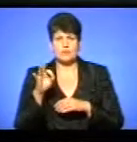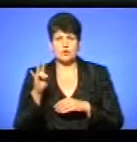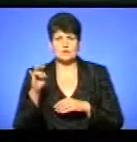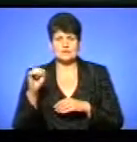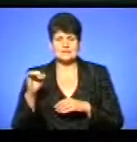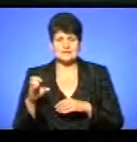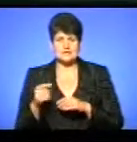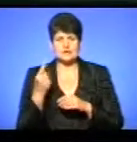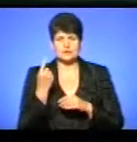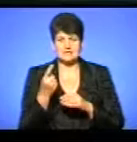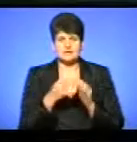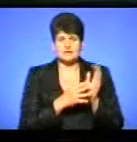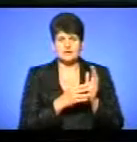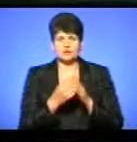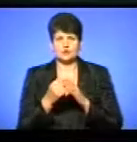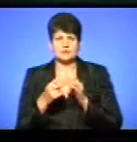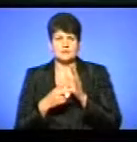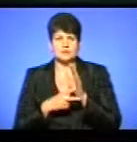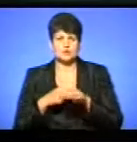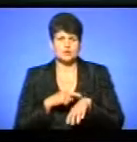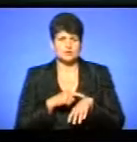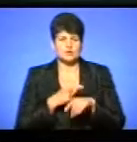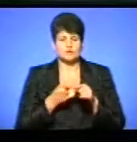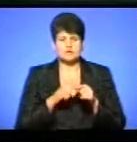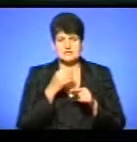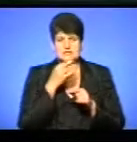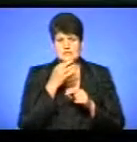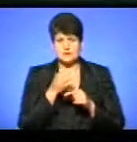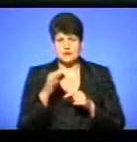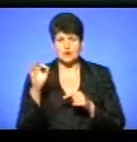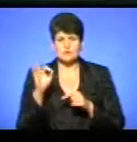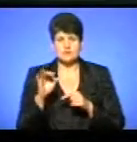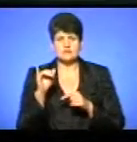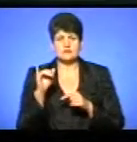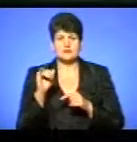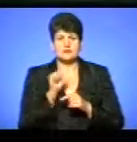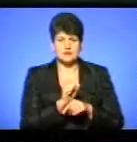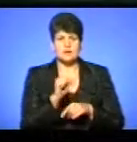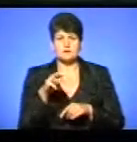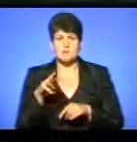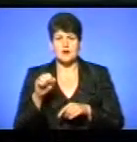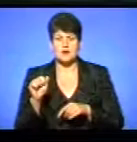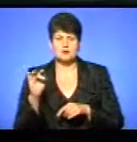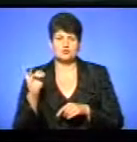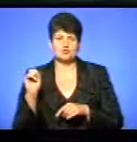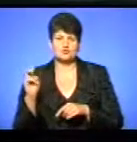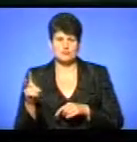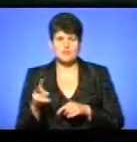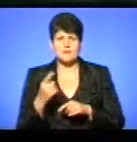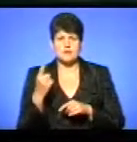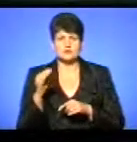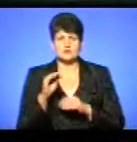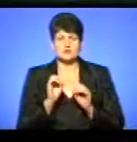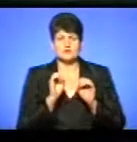до 17 години, повідомив директор благодійного фонду «Карітас» отець Андрій Марчук. 1 жовтня пакунки відвезуть підопічним